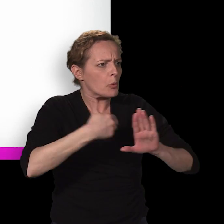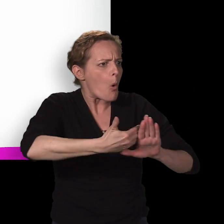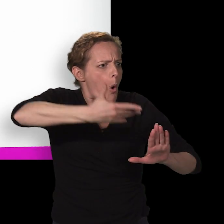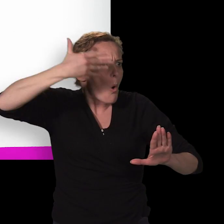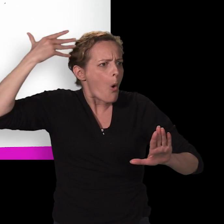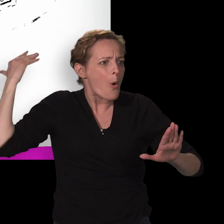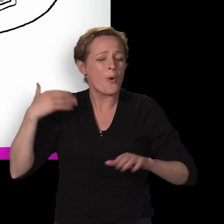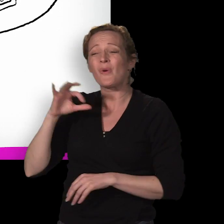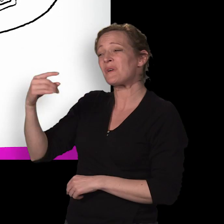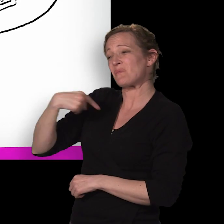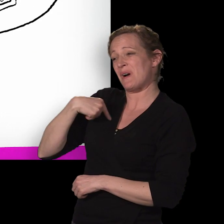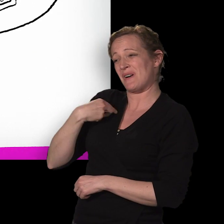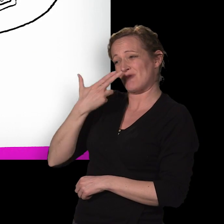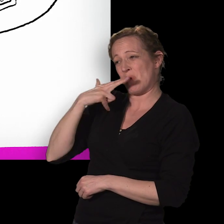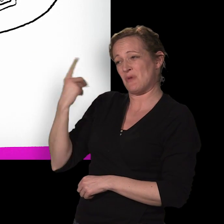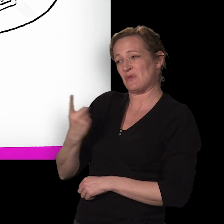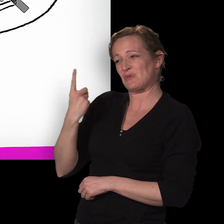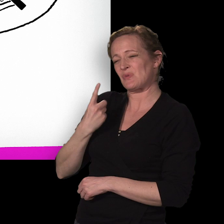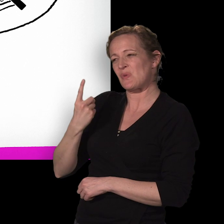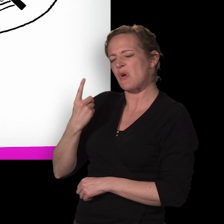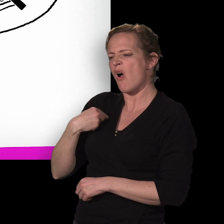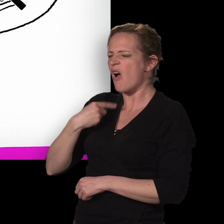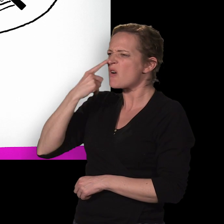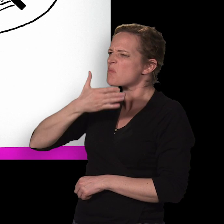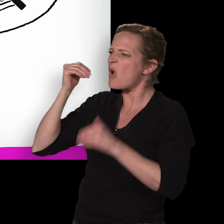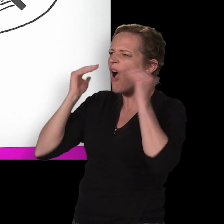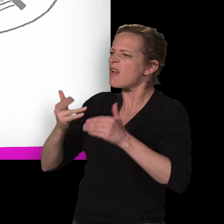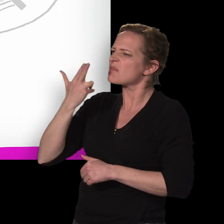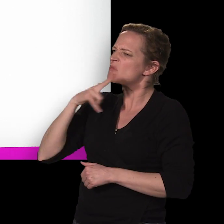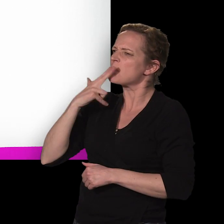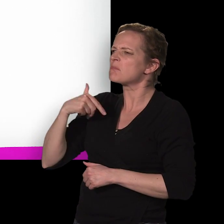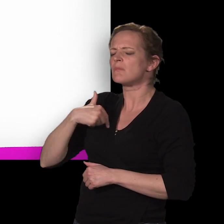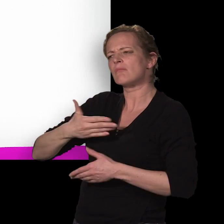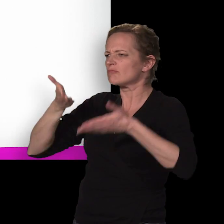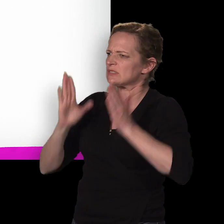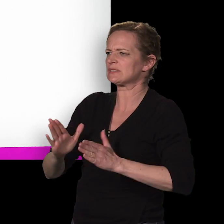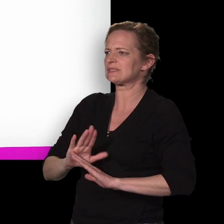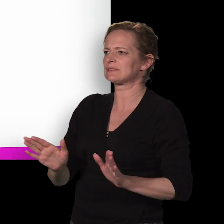longtemps. Mais moi je fume toujours. Alors le mieux, c'est que j'arrête de fumer. C'est décidé.